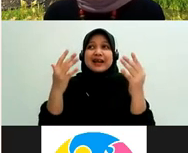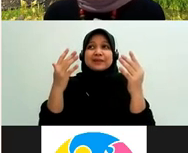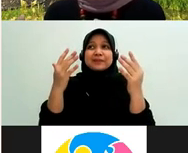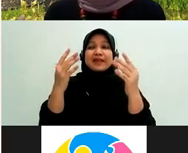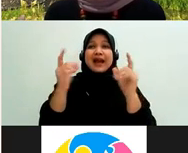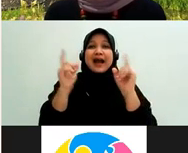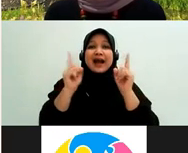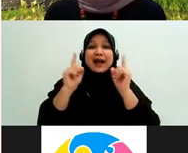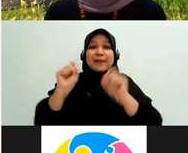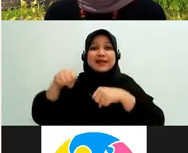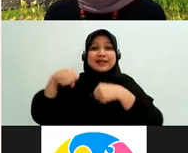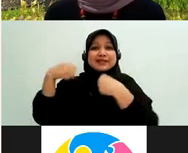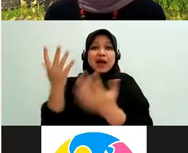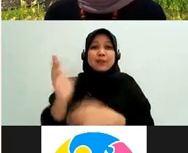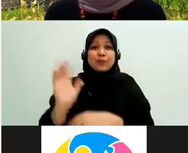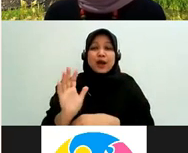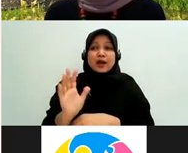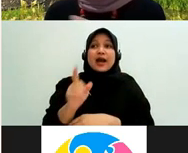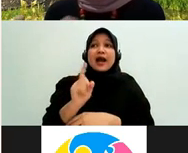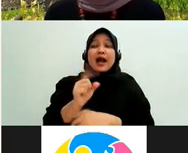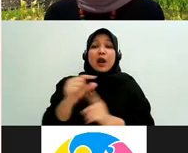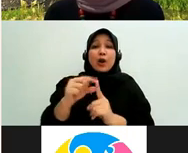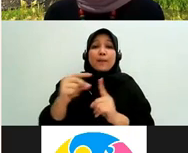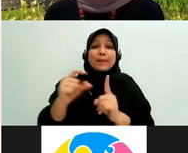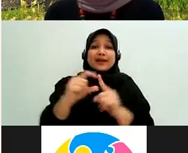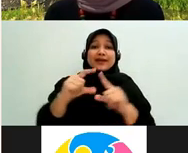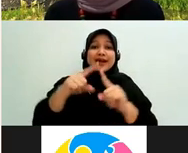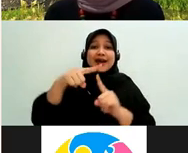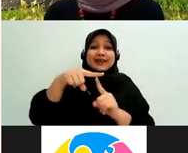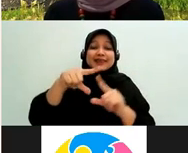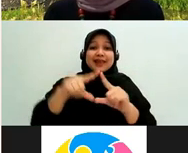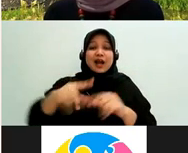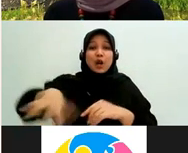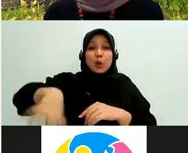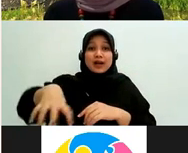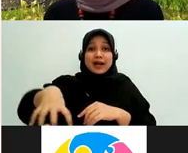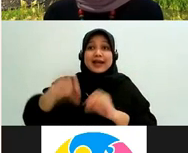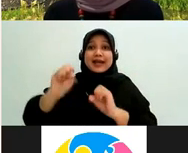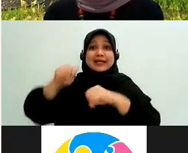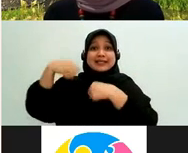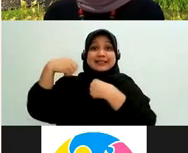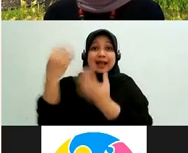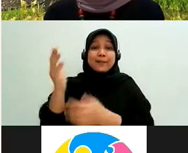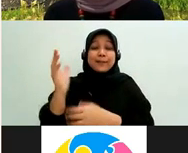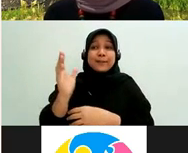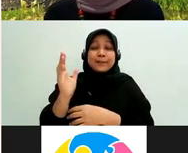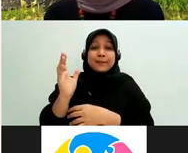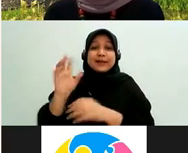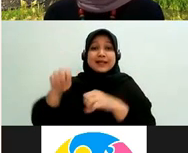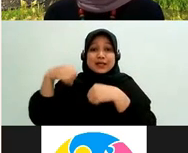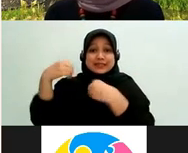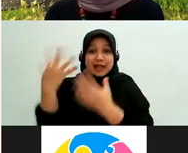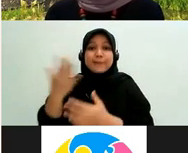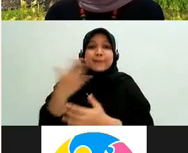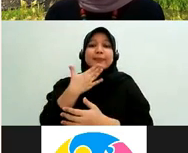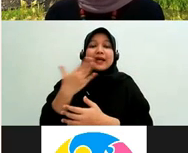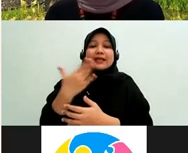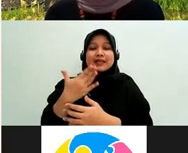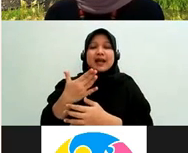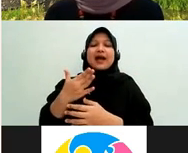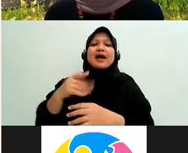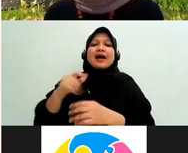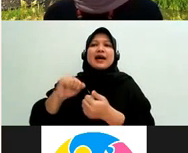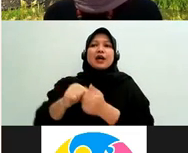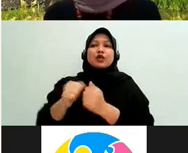kalau untuk yang perdata keluarga dia akan diadili di perjalan agama akan beda biasanya